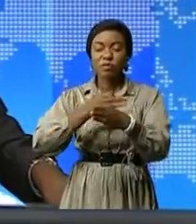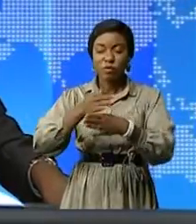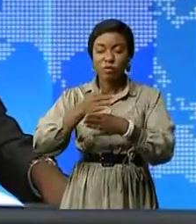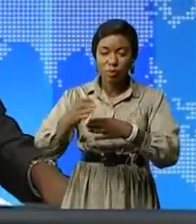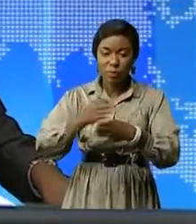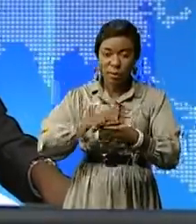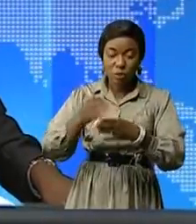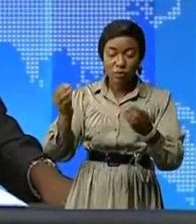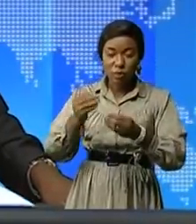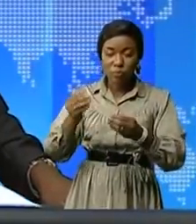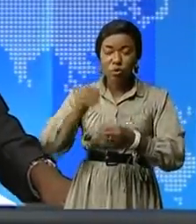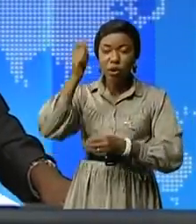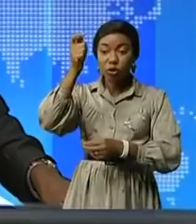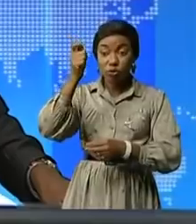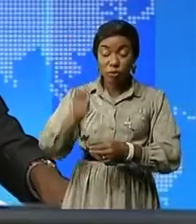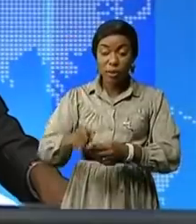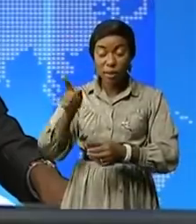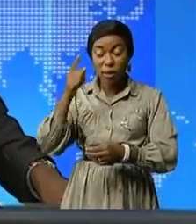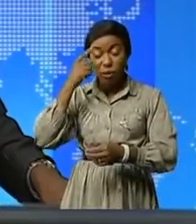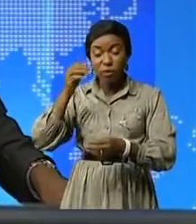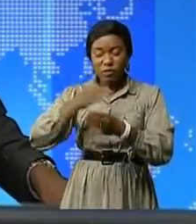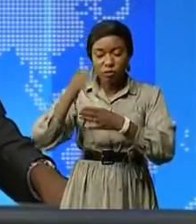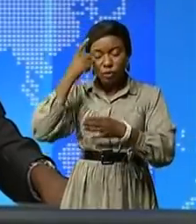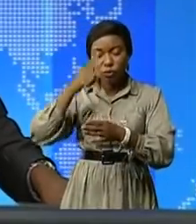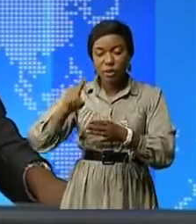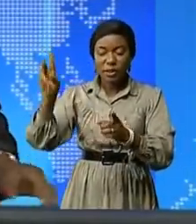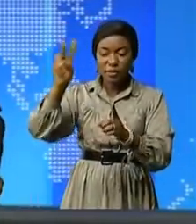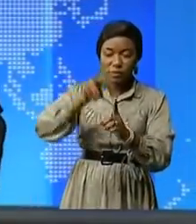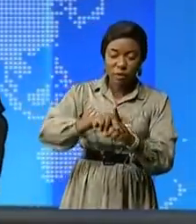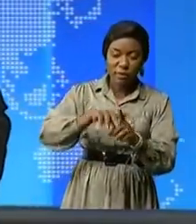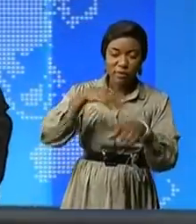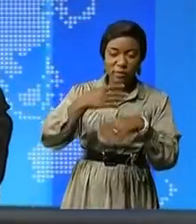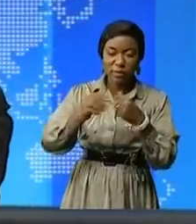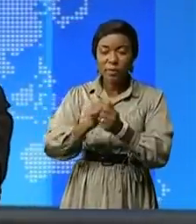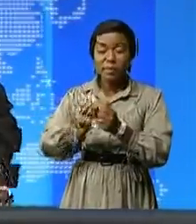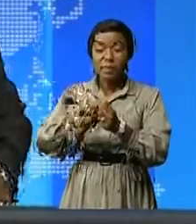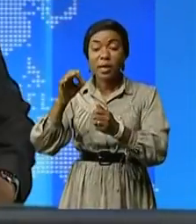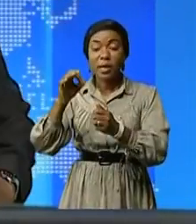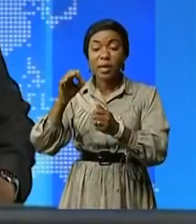armées collaises et les violences basées sur le genre des précisions avec Christine Lenzo